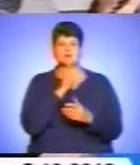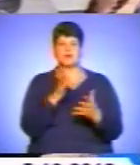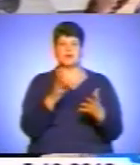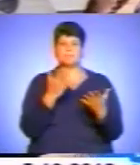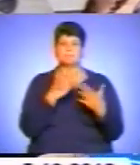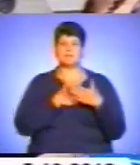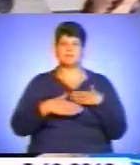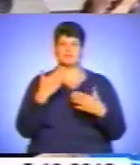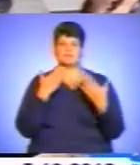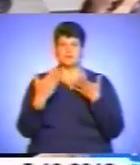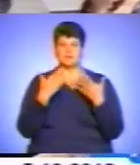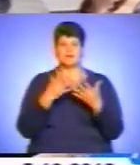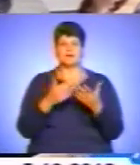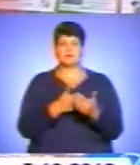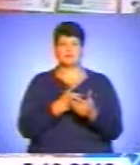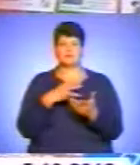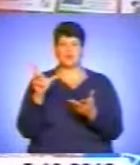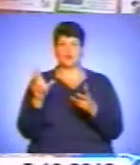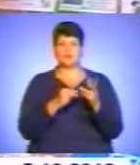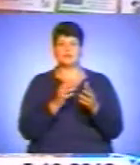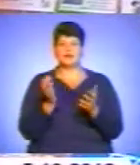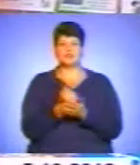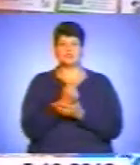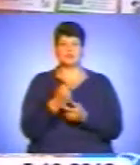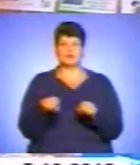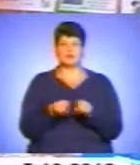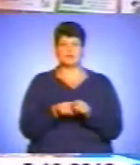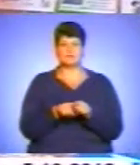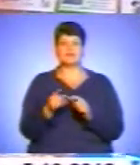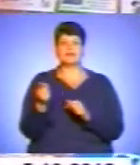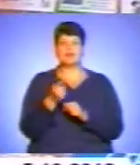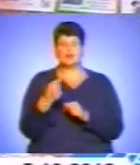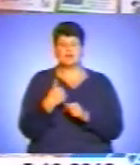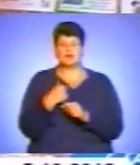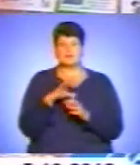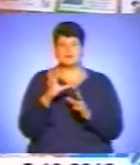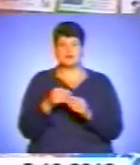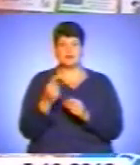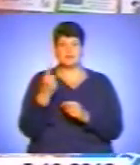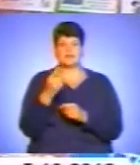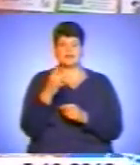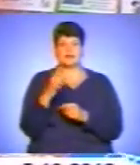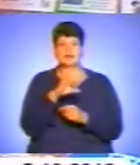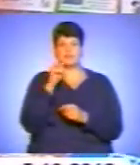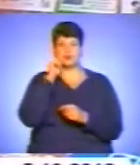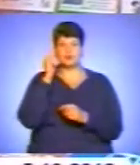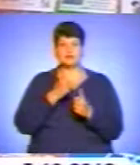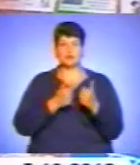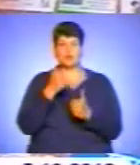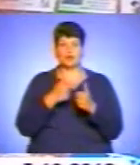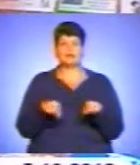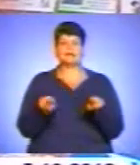спілкуватися, бажаю їм удачі також. В Тернопілі я зовсім в перший раз на всеукраїнському конкурсі, я